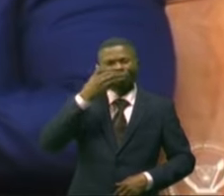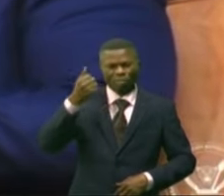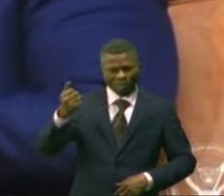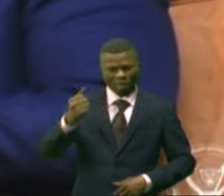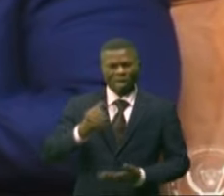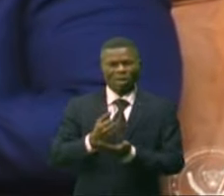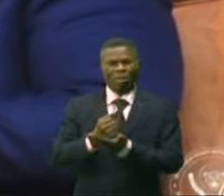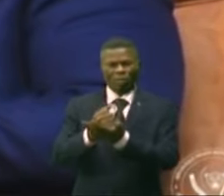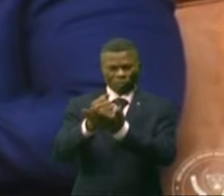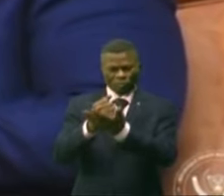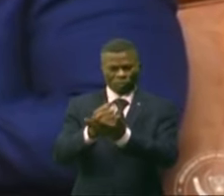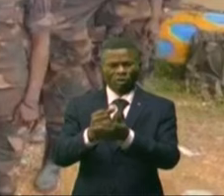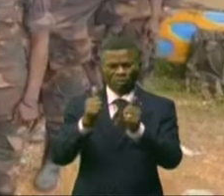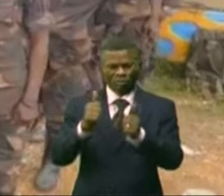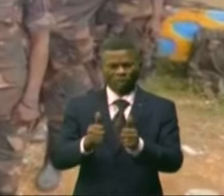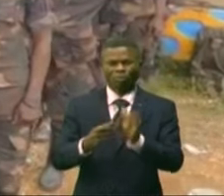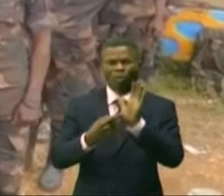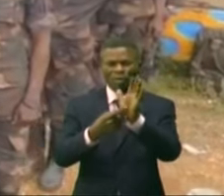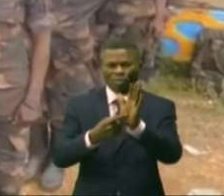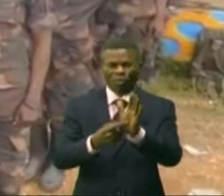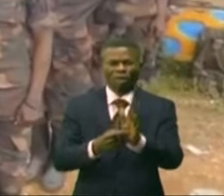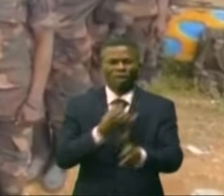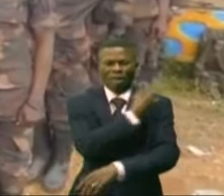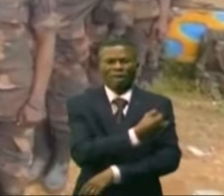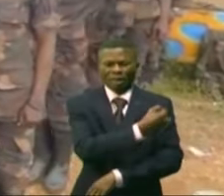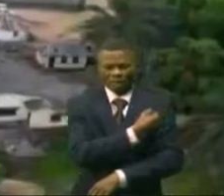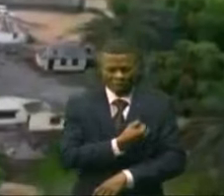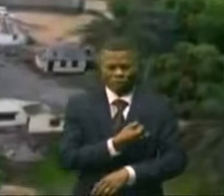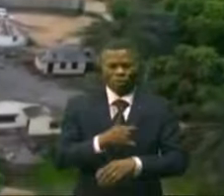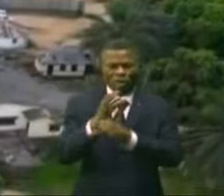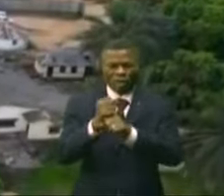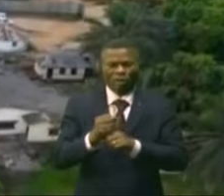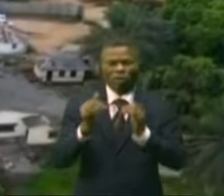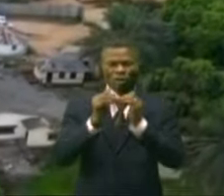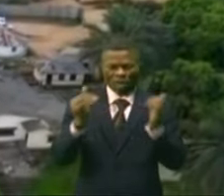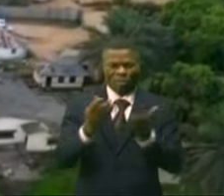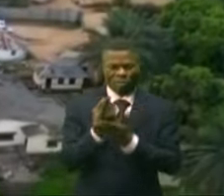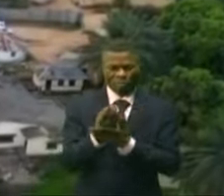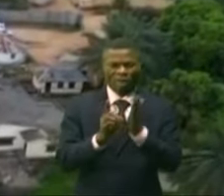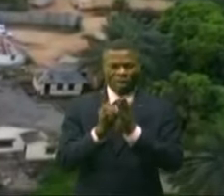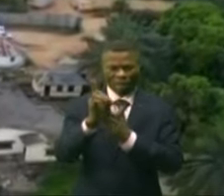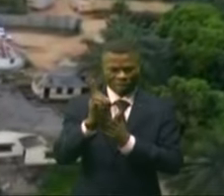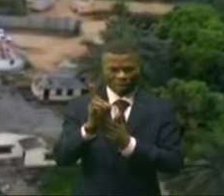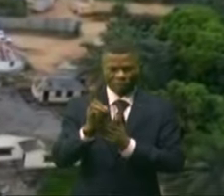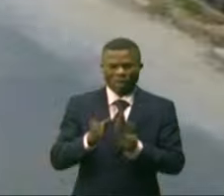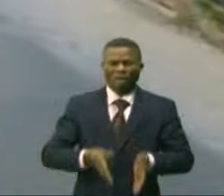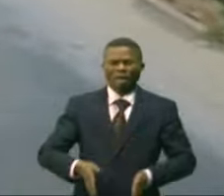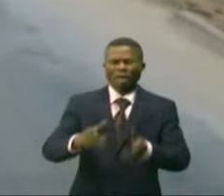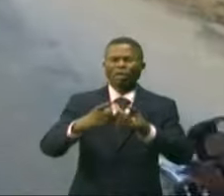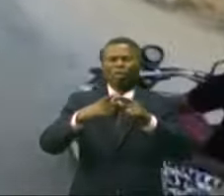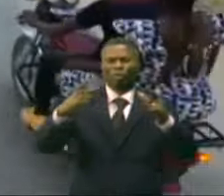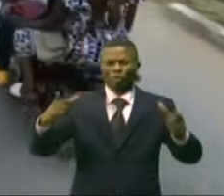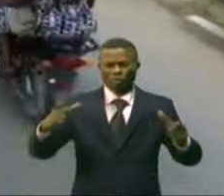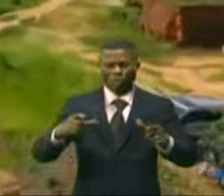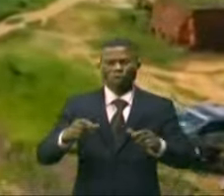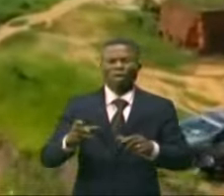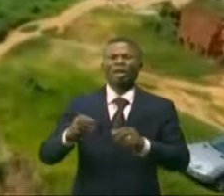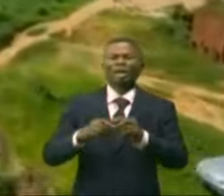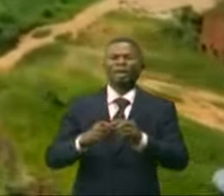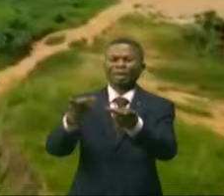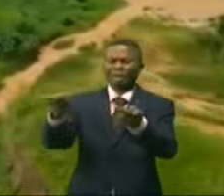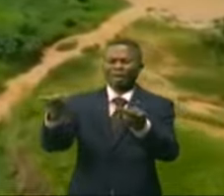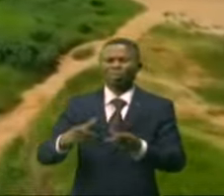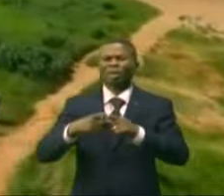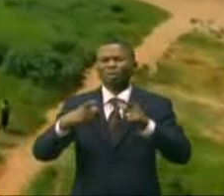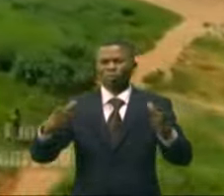démontre déjà ce prêve, c'est le plan de sécurité et de développement de grandes agglomérations. Les Itouriens doivent s